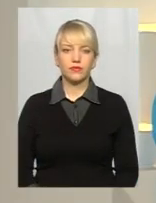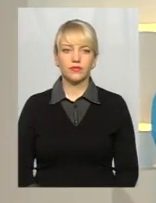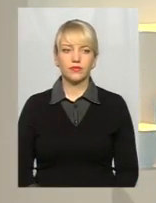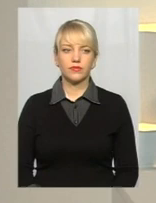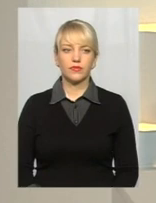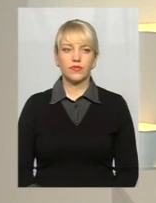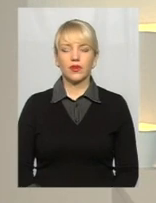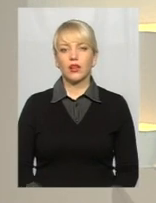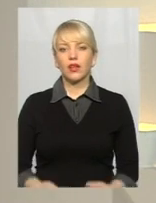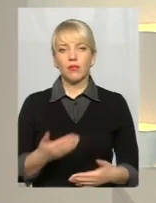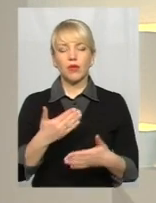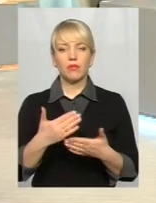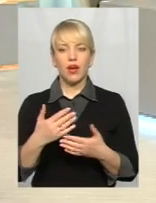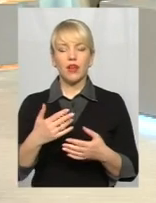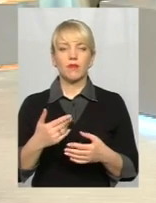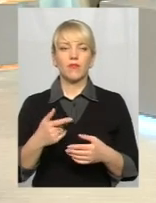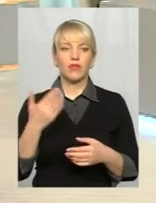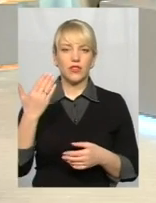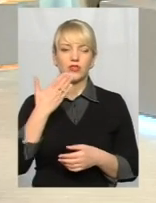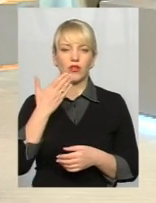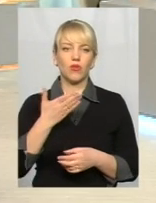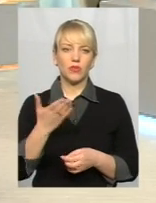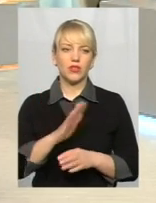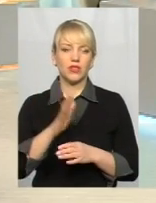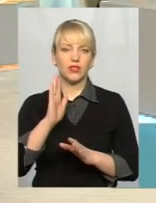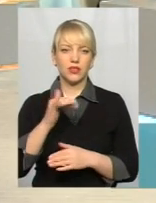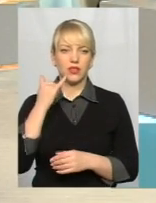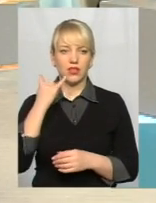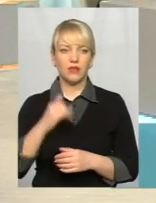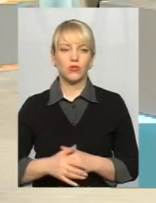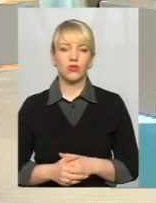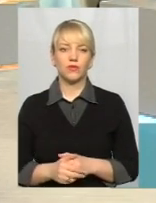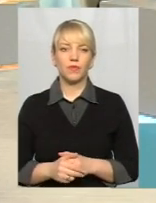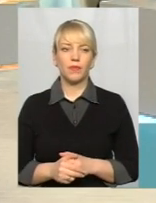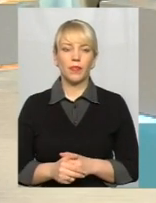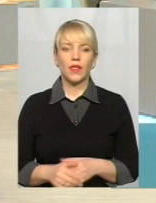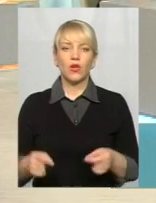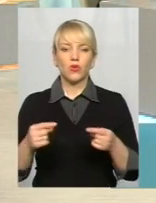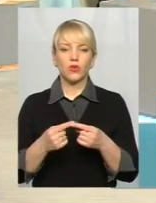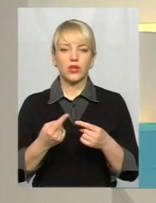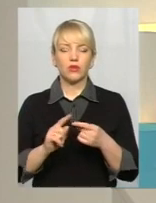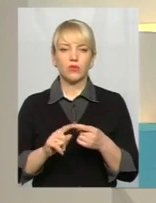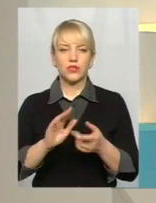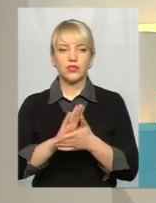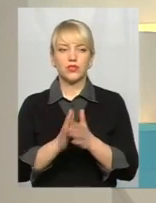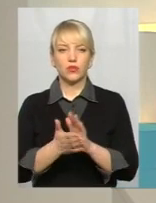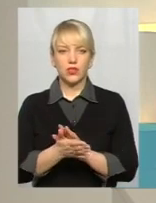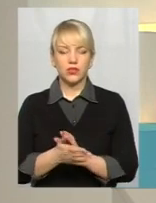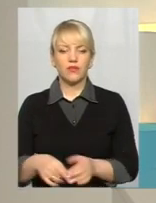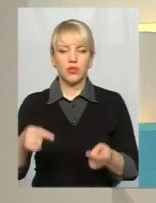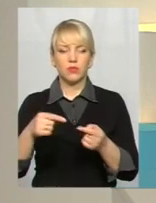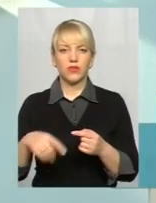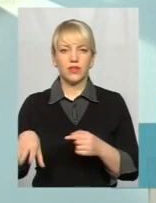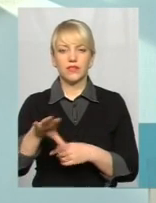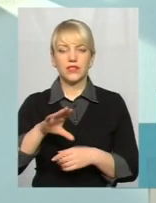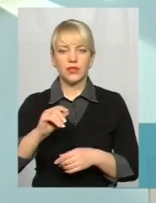От маємо нагоду почути ваші коментарі не тільки телефоном. Конкретно по цій ситуації, відповідно всім